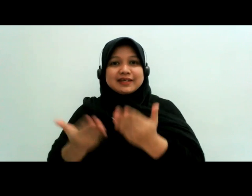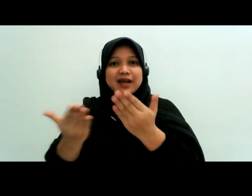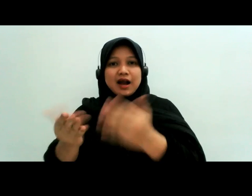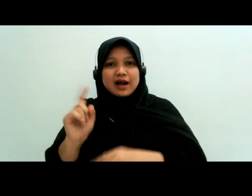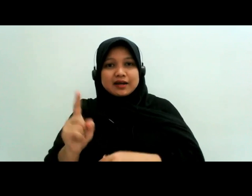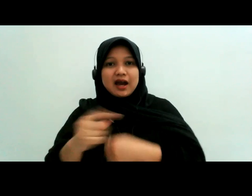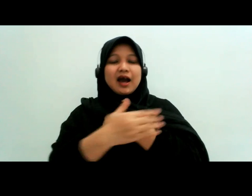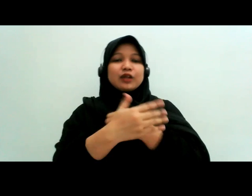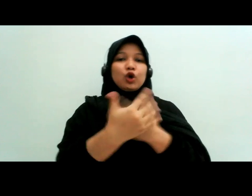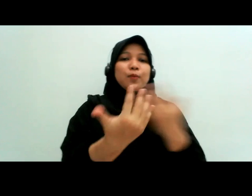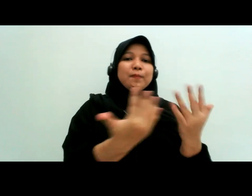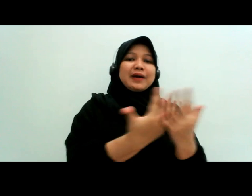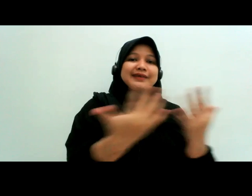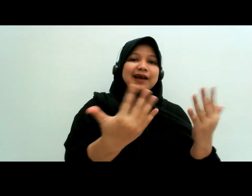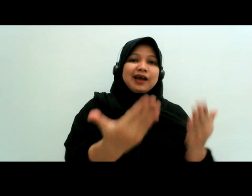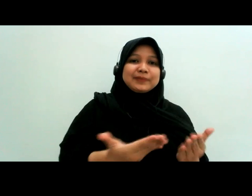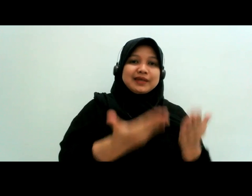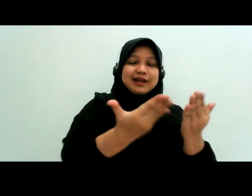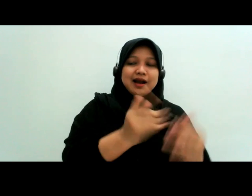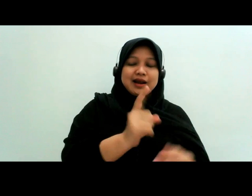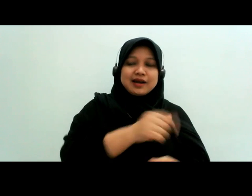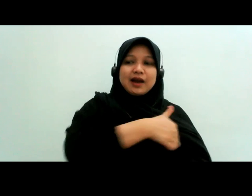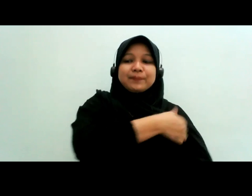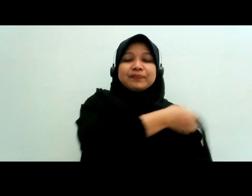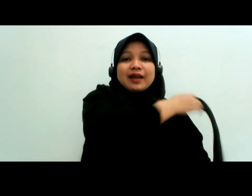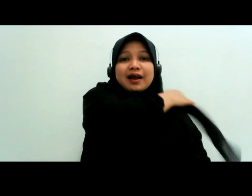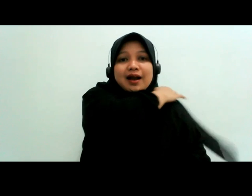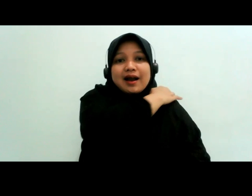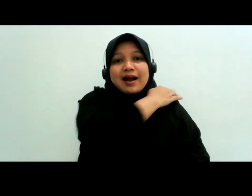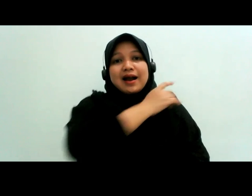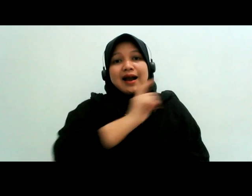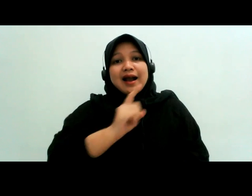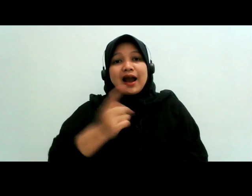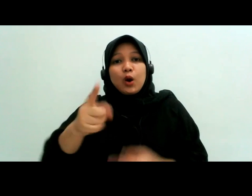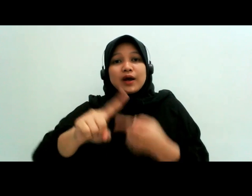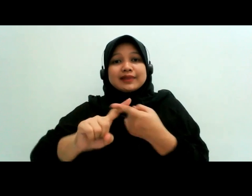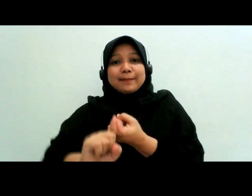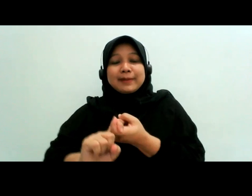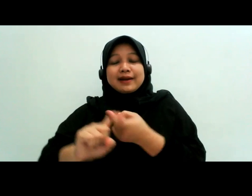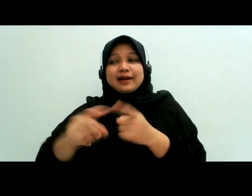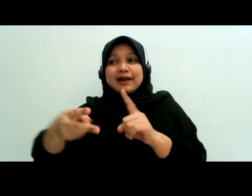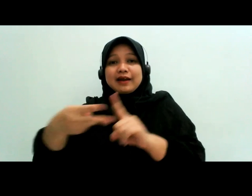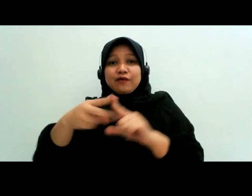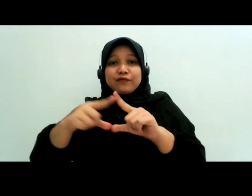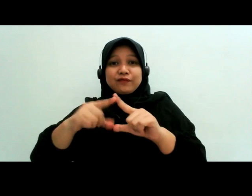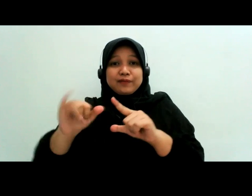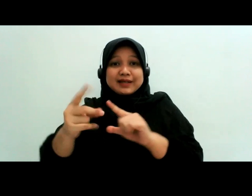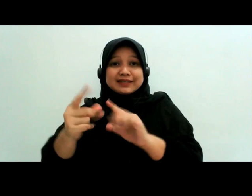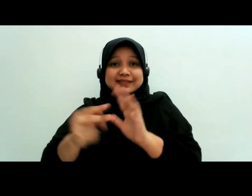kalau ternyata temannya Mas Fajrin itu kemudian bisa menjalani proses